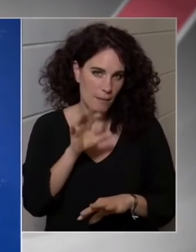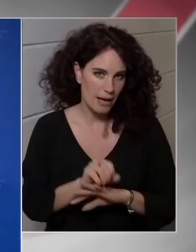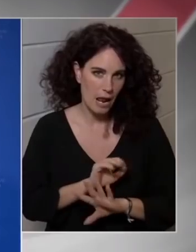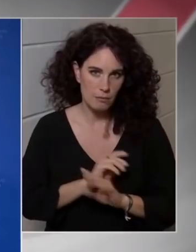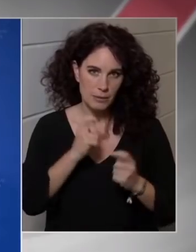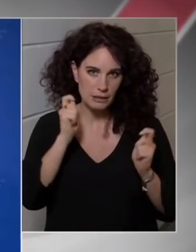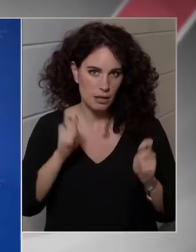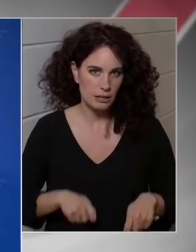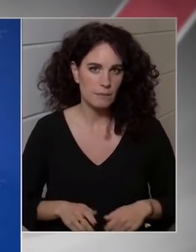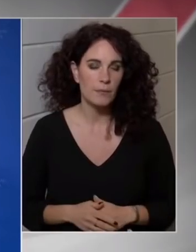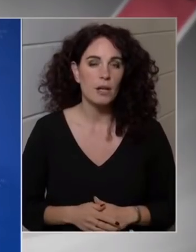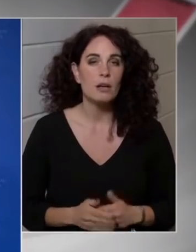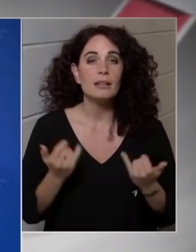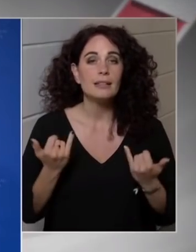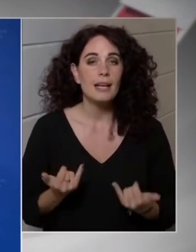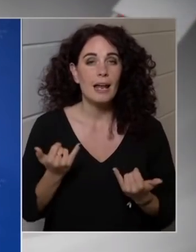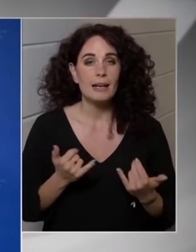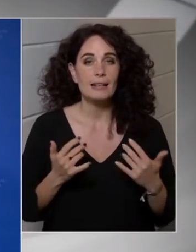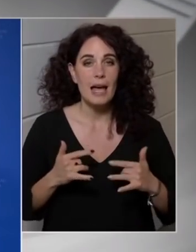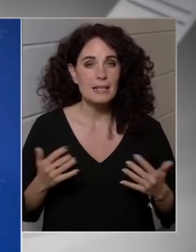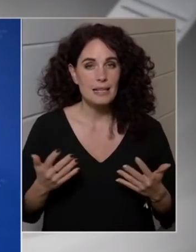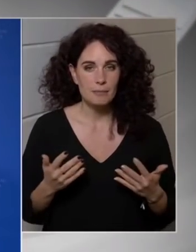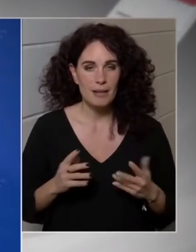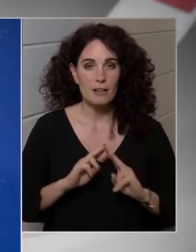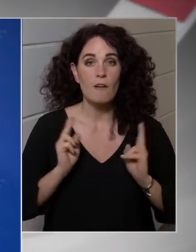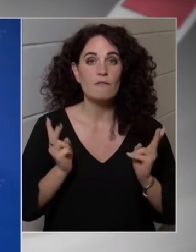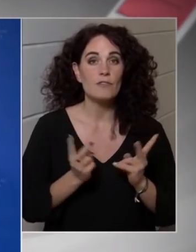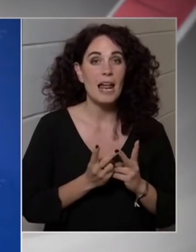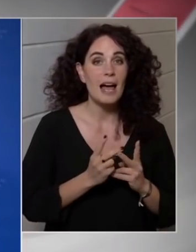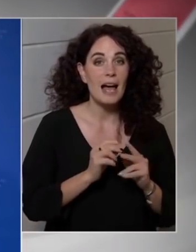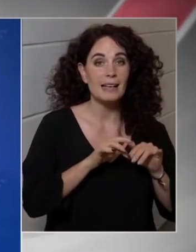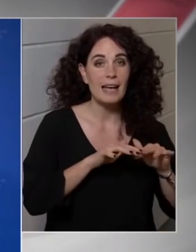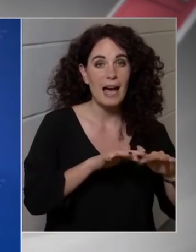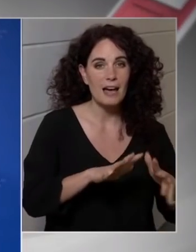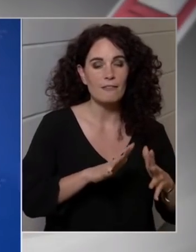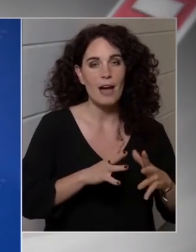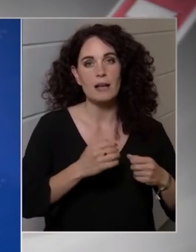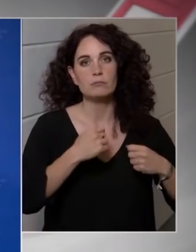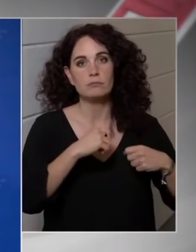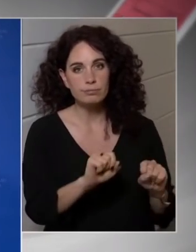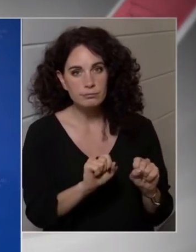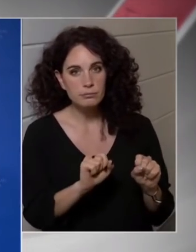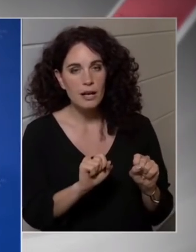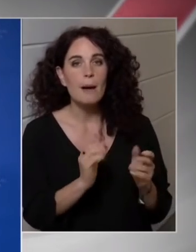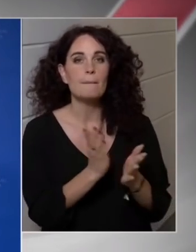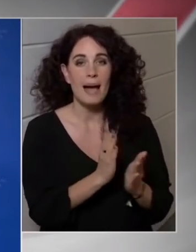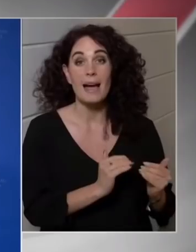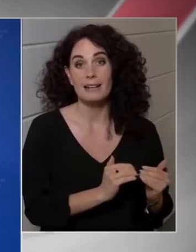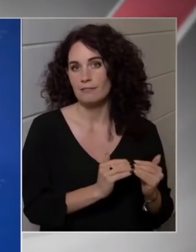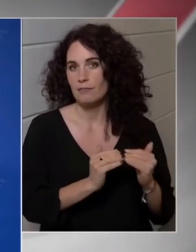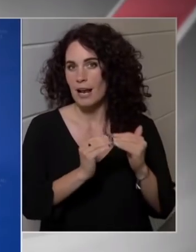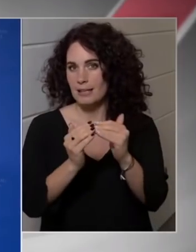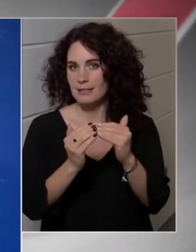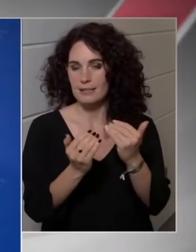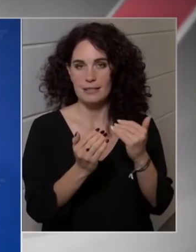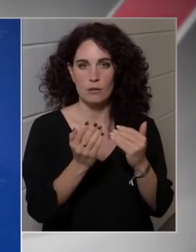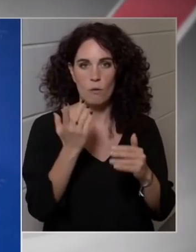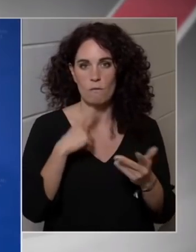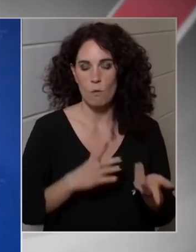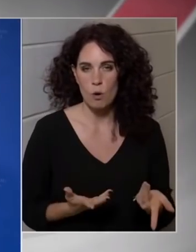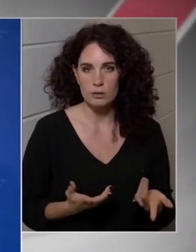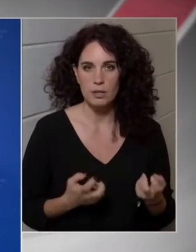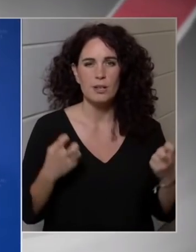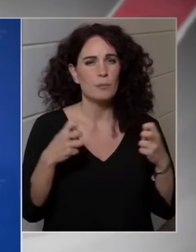amikor egy világjárványból kilábalunk, és már ez önmagában inflációt hozott. Az energiállag területén már Büsszel